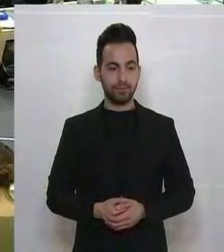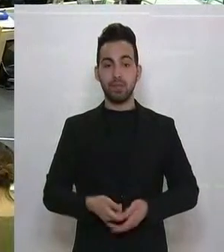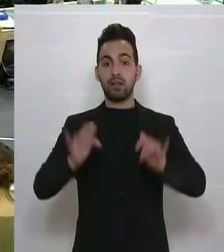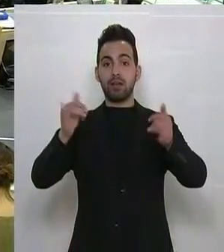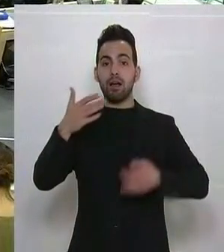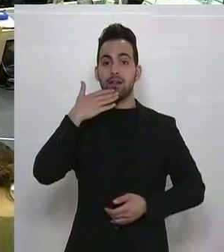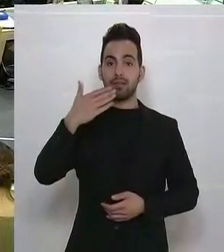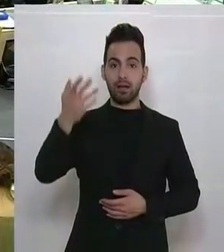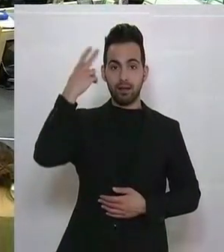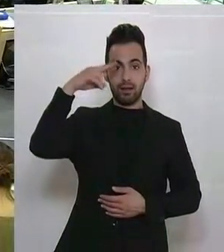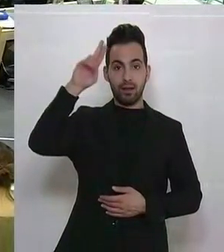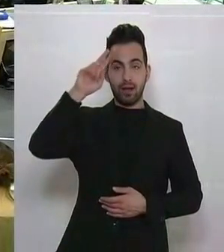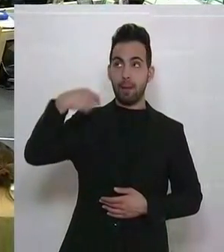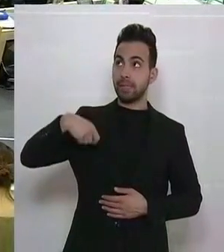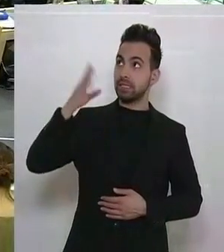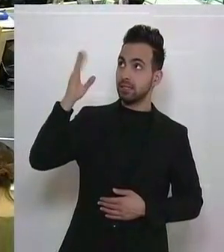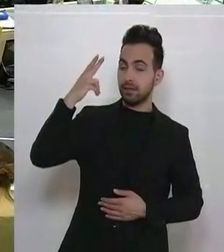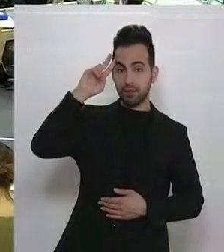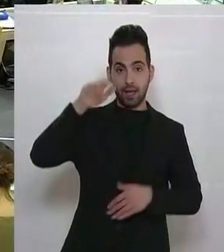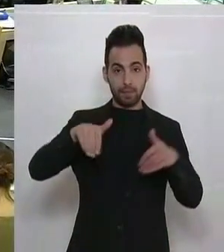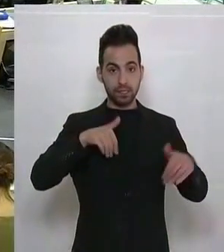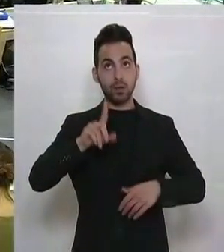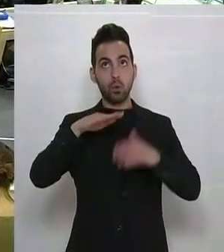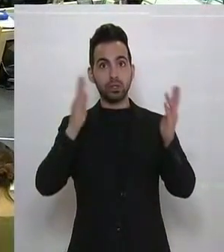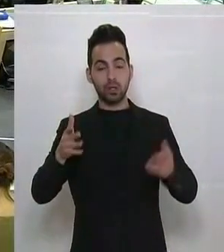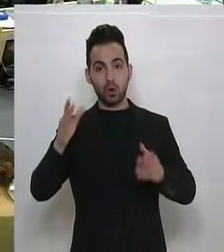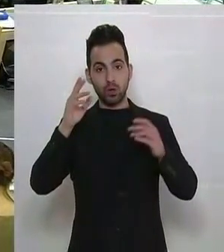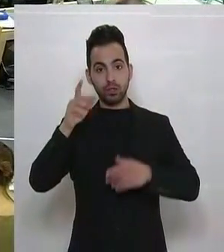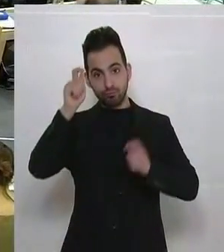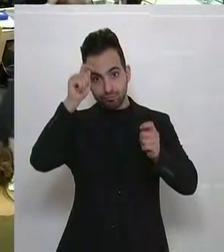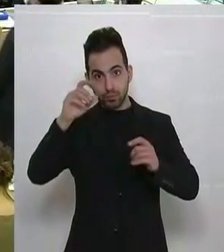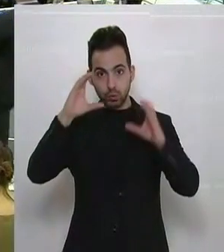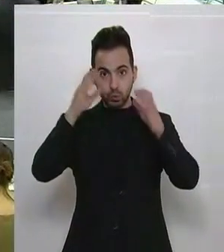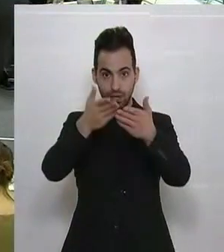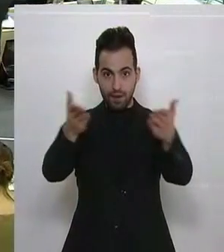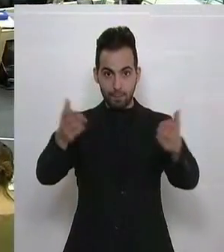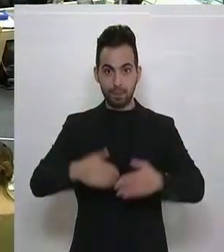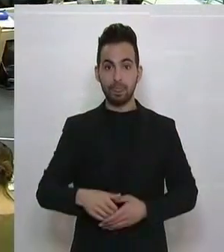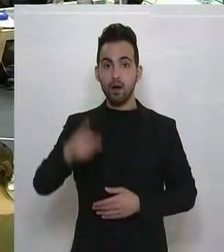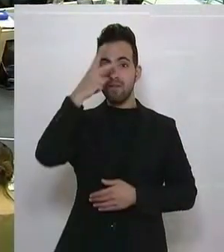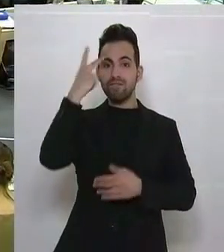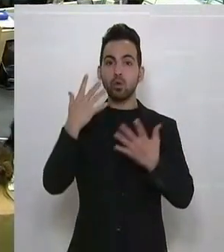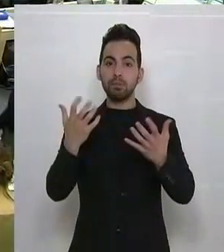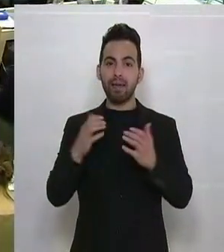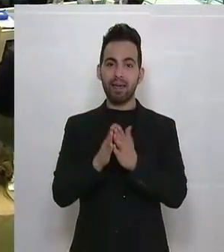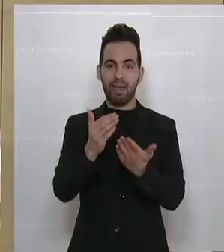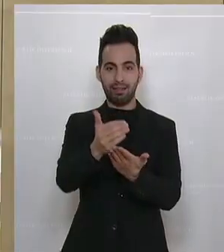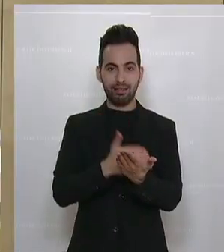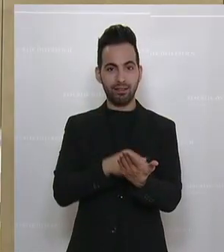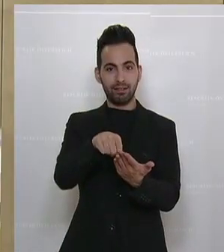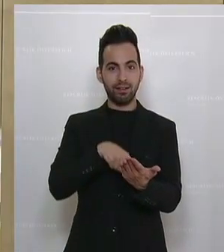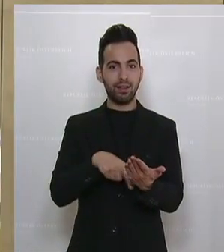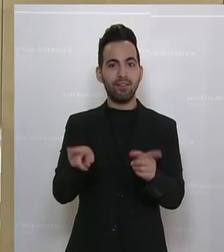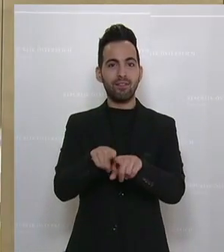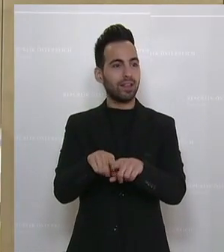Ja, danke Herr Präsident, Herr Minister Hohes Haus, werte Zuseher. Ja, ein Volksbegehren wie aus